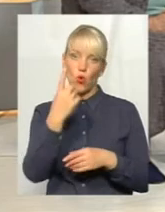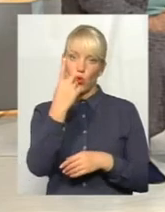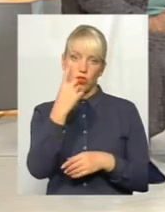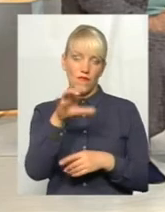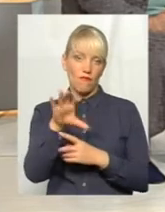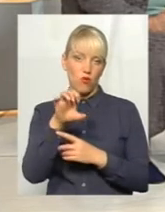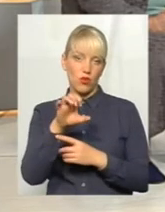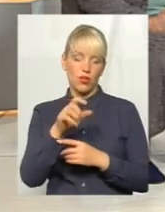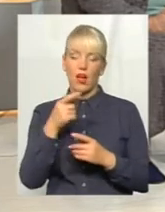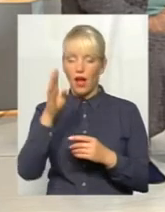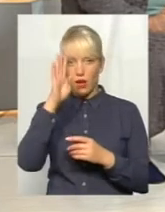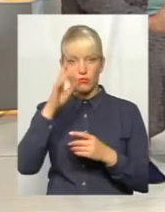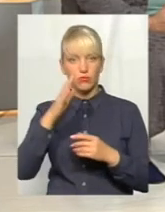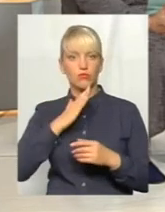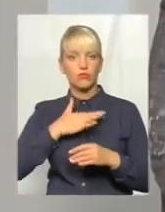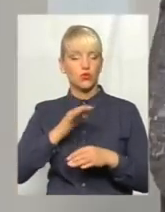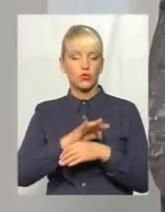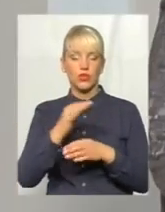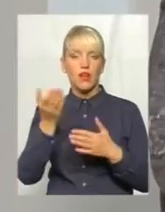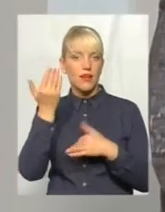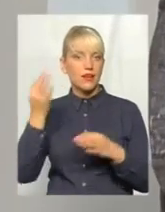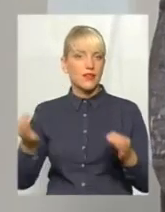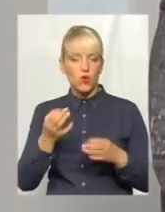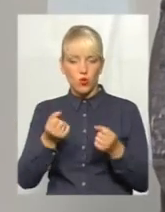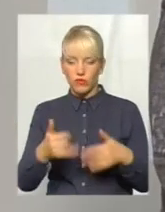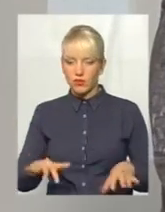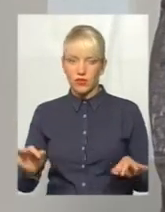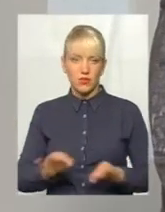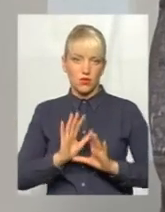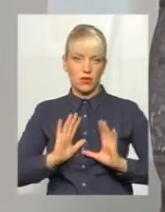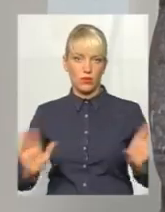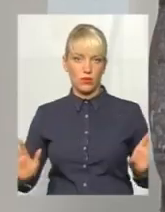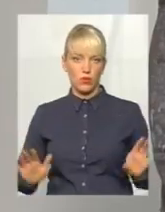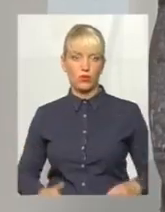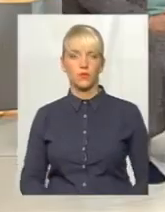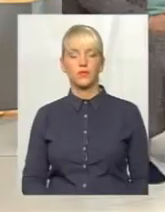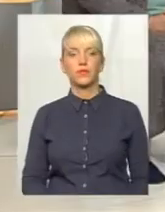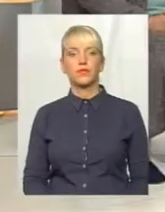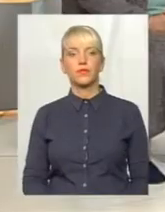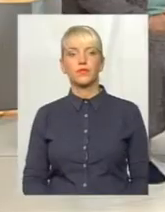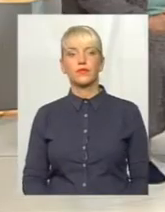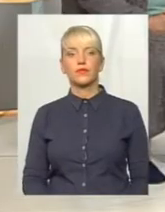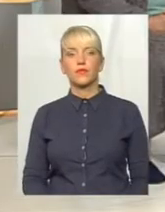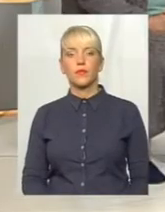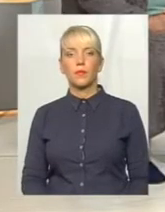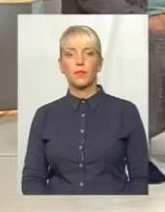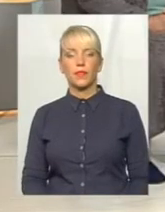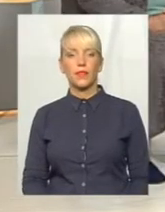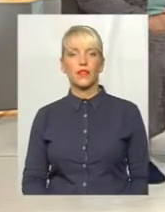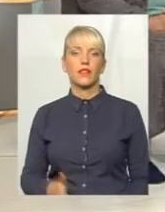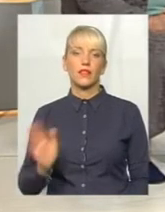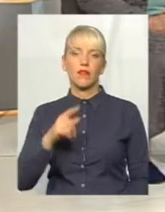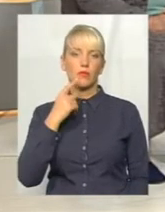І він не втрачав до того часу, до того, це не з'явилося таке. Тепер давайте ще трикнемся прокуратури.